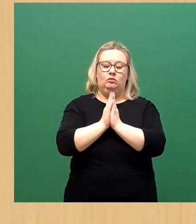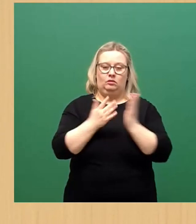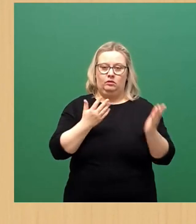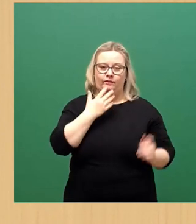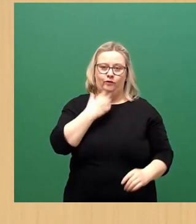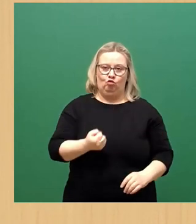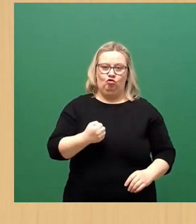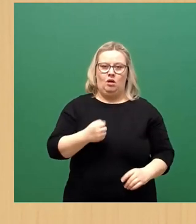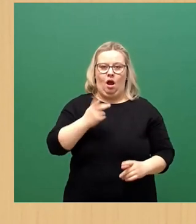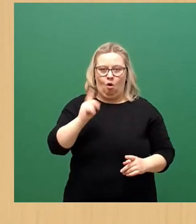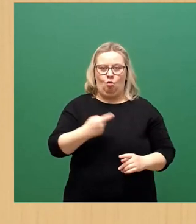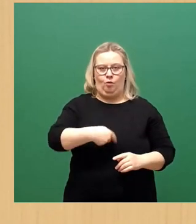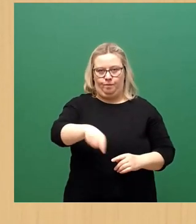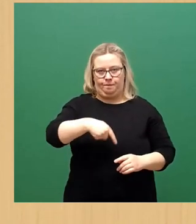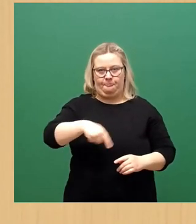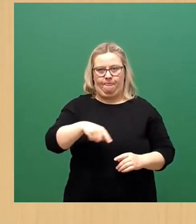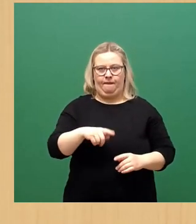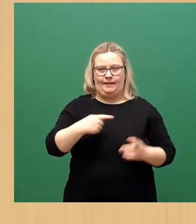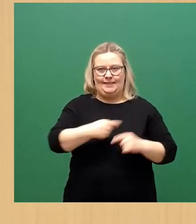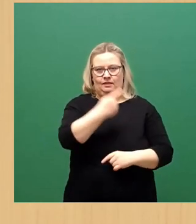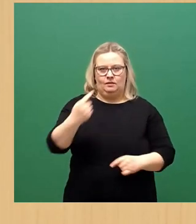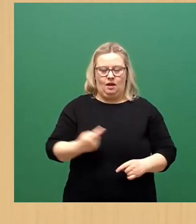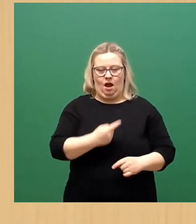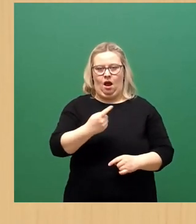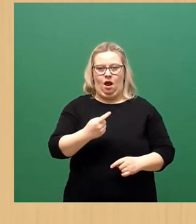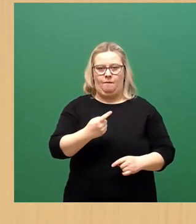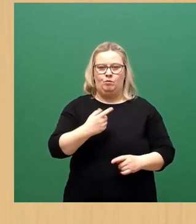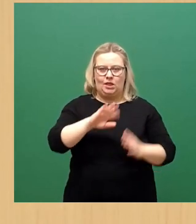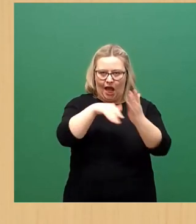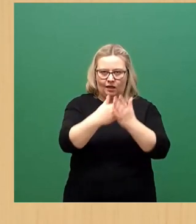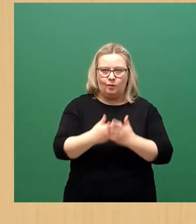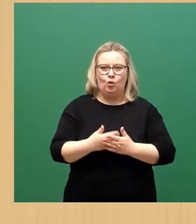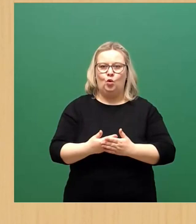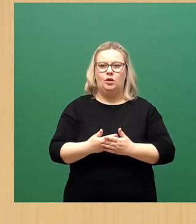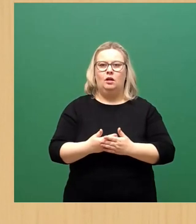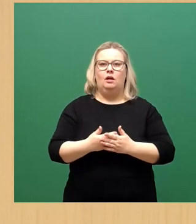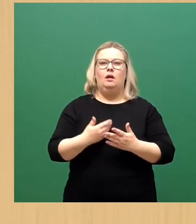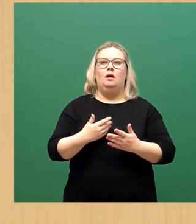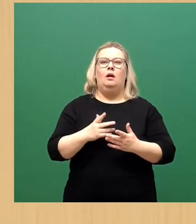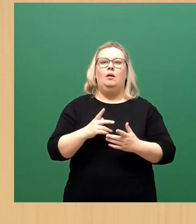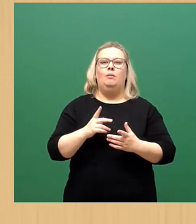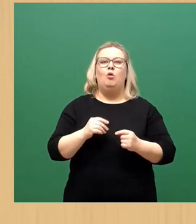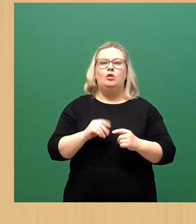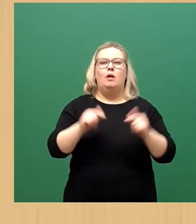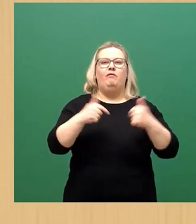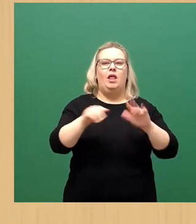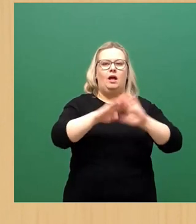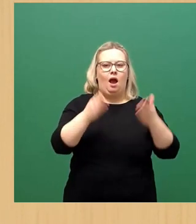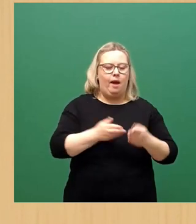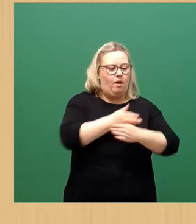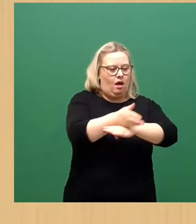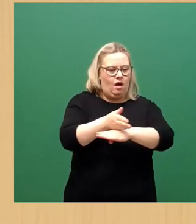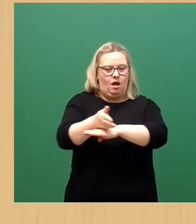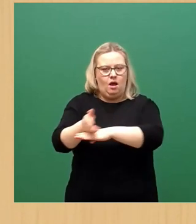auch dieses Jahr mit unseren Angeboten in zunächst die Pflegeeinrichtung, um eben